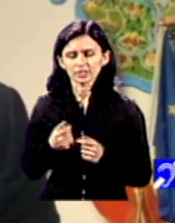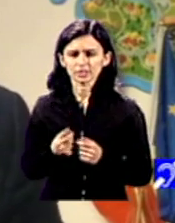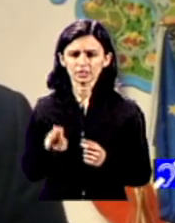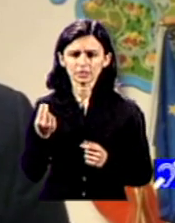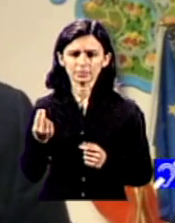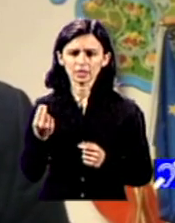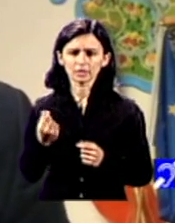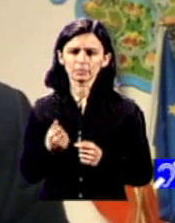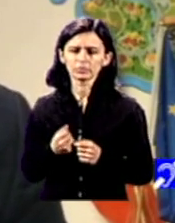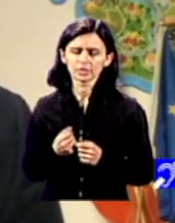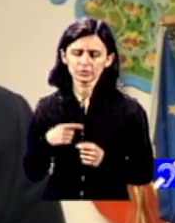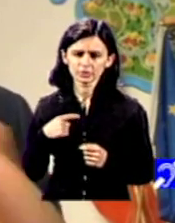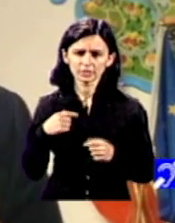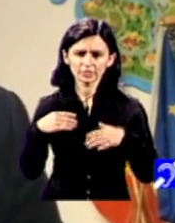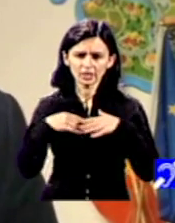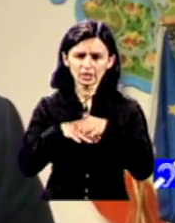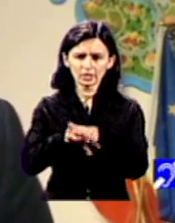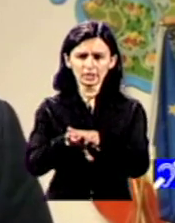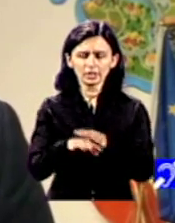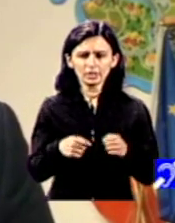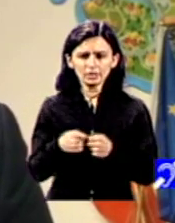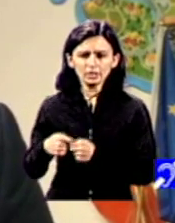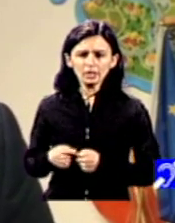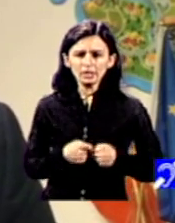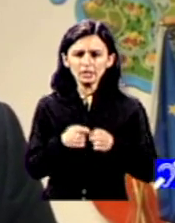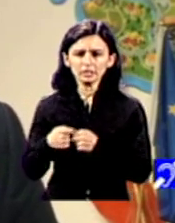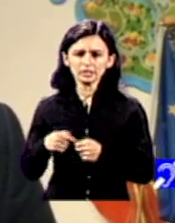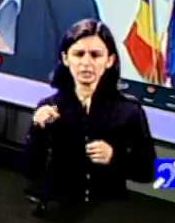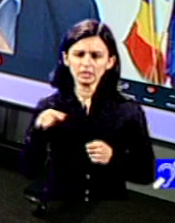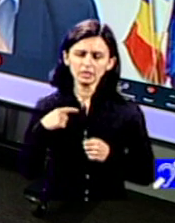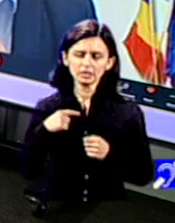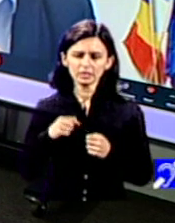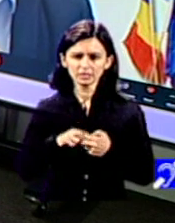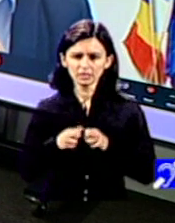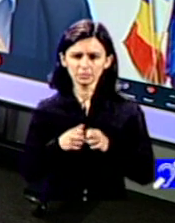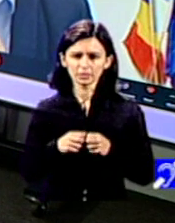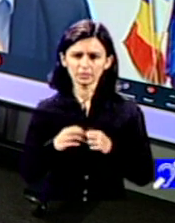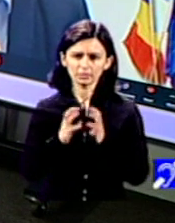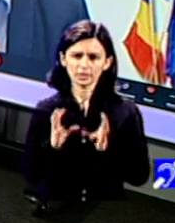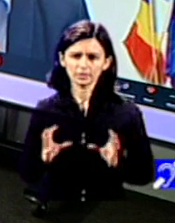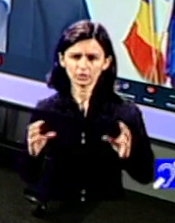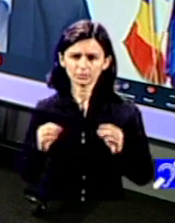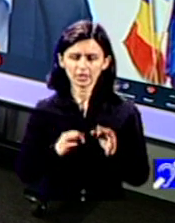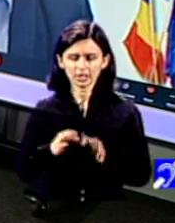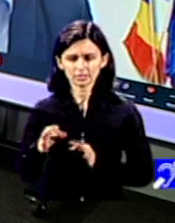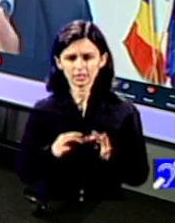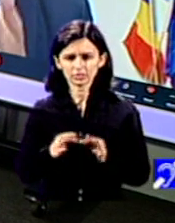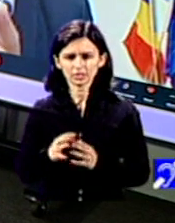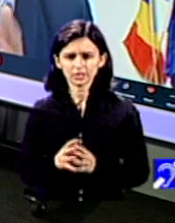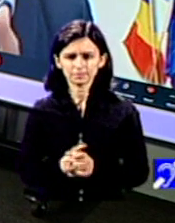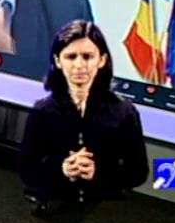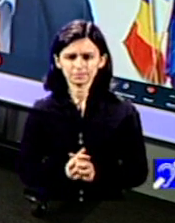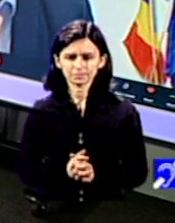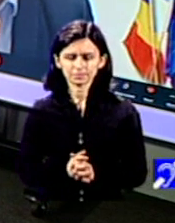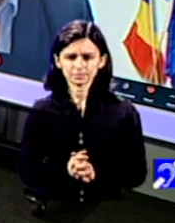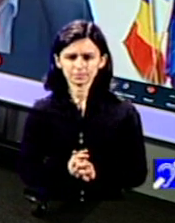și să fie integrat în societate și asta ne scapă încă în România ca și strategie și aș vrea să mai adaug un lucru ca să vă dau